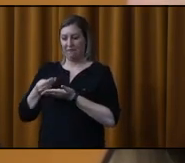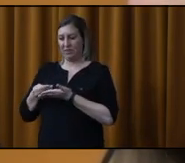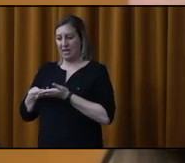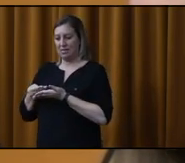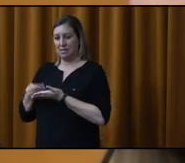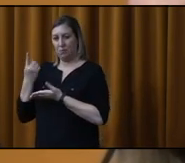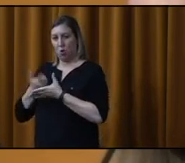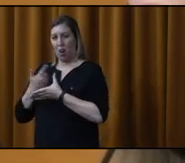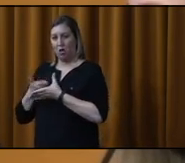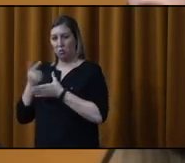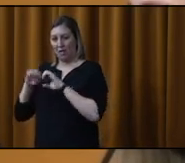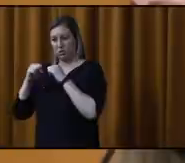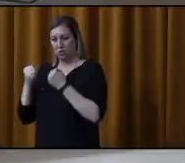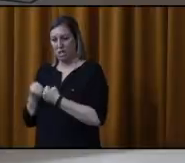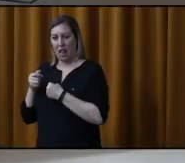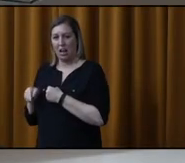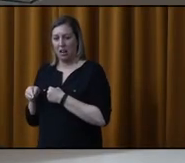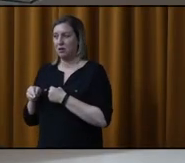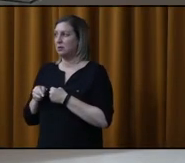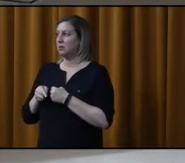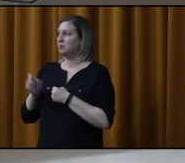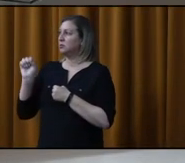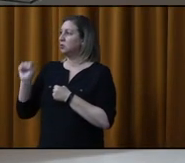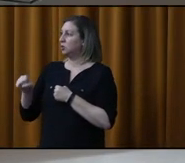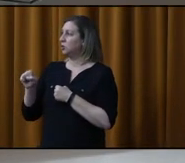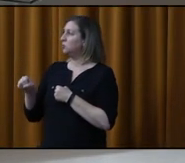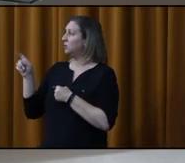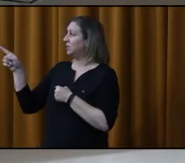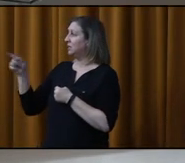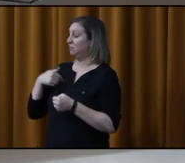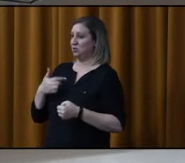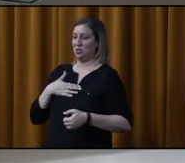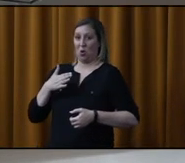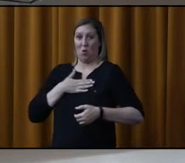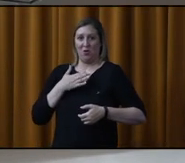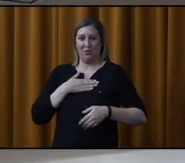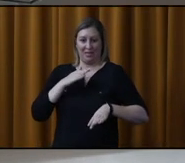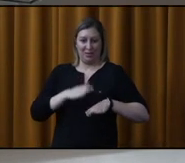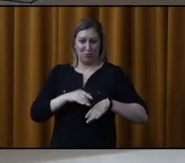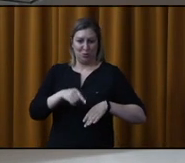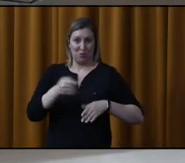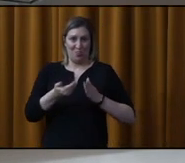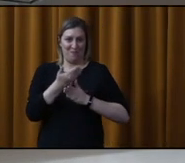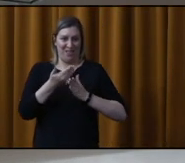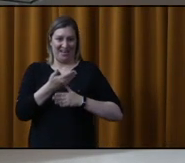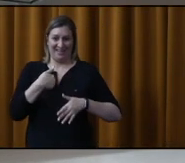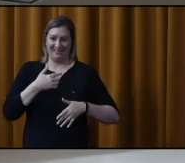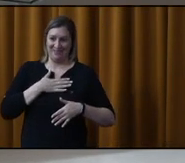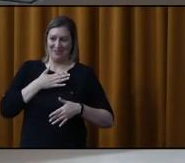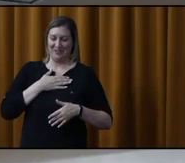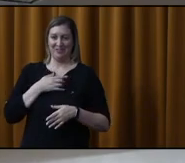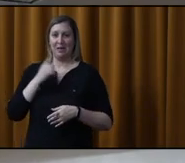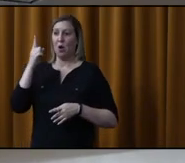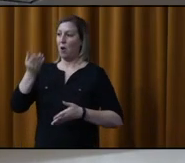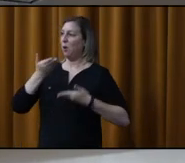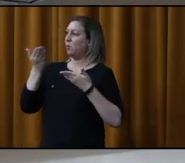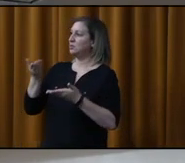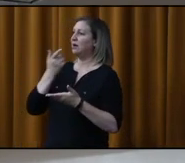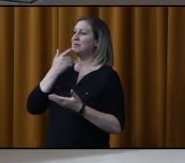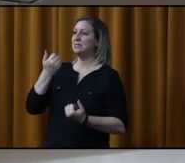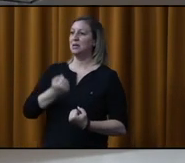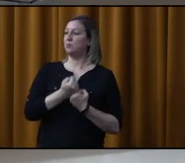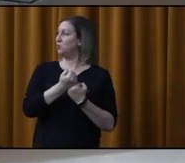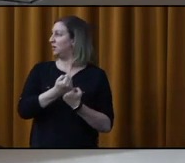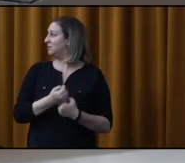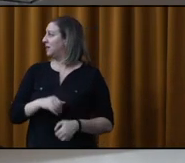logement social ». Oui, propos. Désolé, j'étais tellement enthousiaste par rapport à cette nouvelle. Donc, un proposeur et un appuyeur.